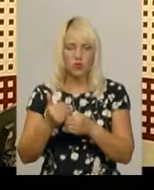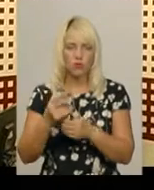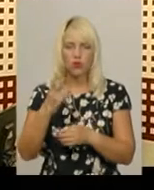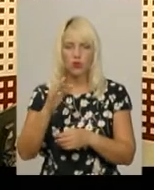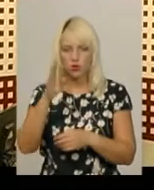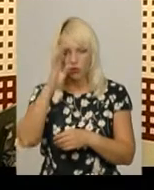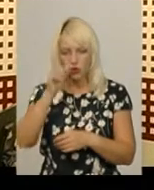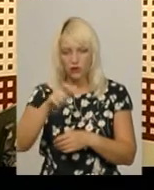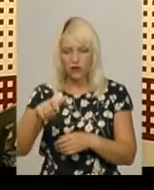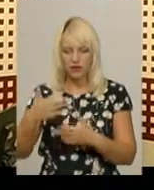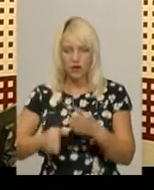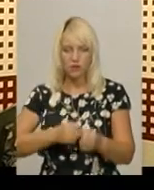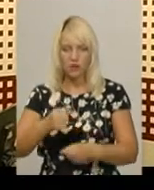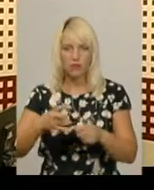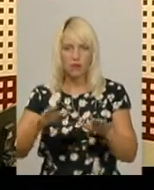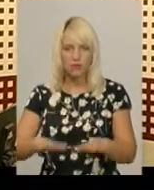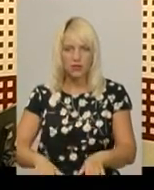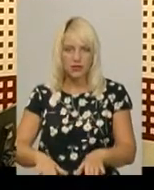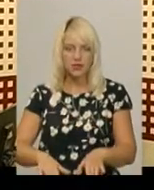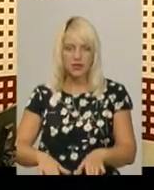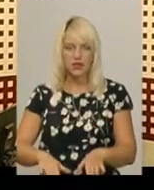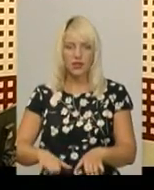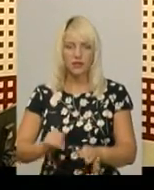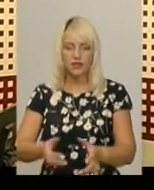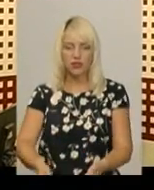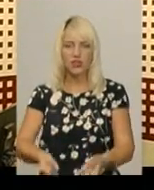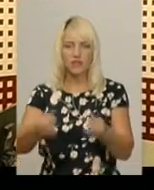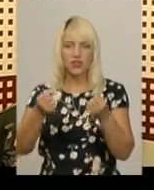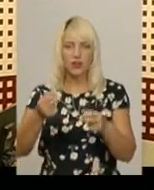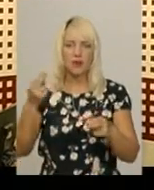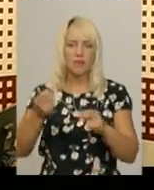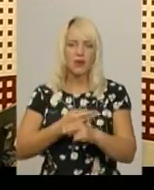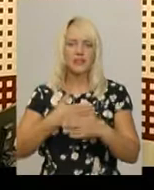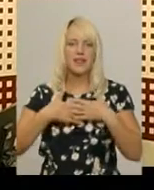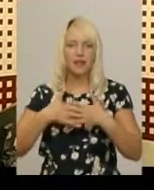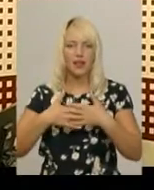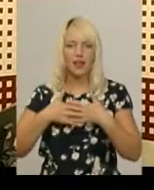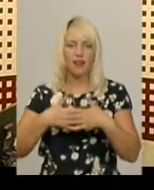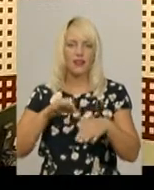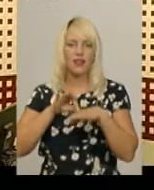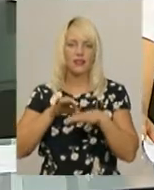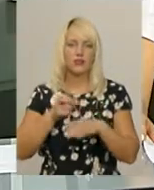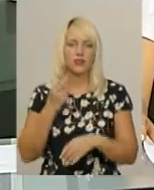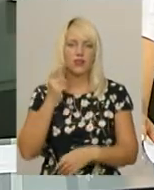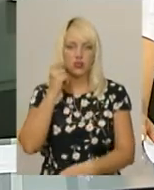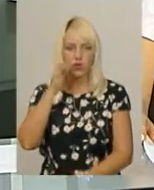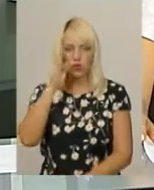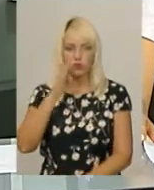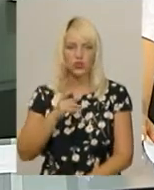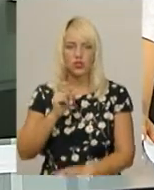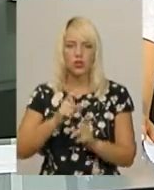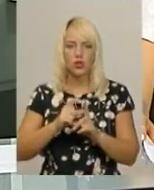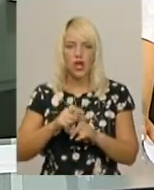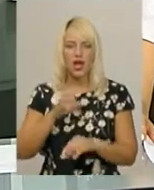чоловіки прибігли на місце і вже витягнули бездихане тіло 12-річного хлопчика. За